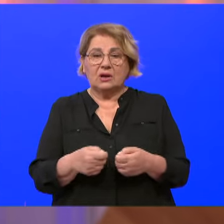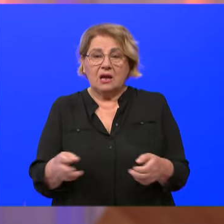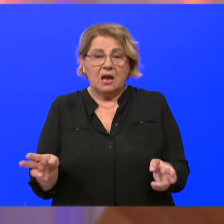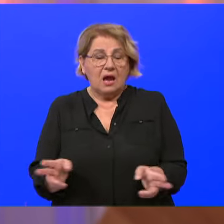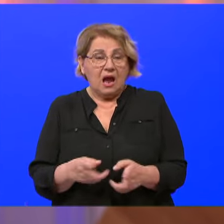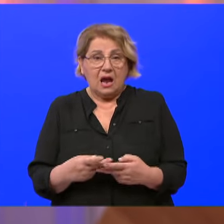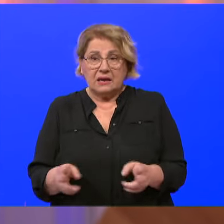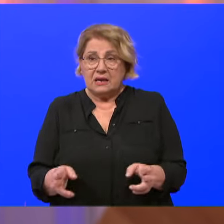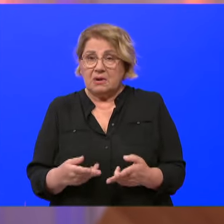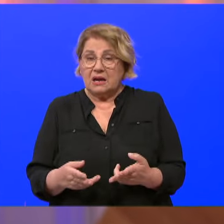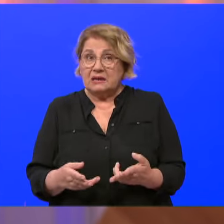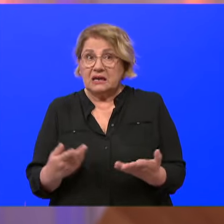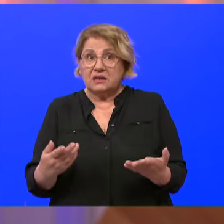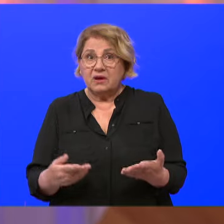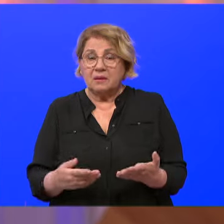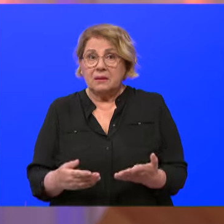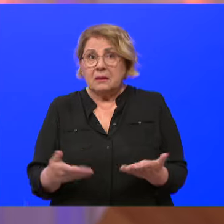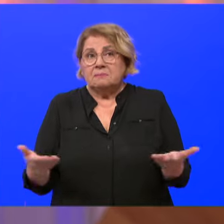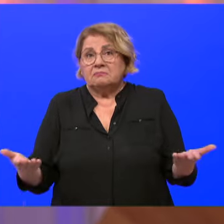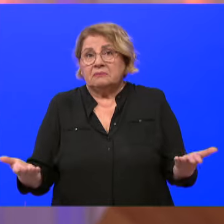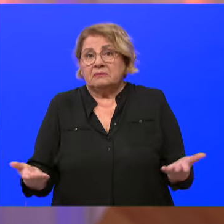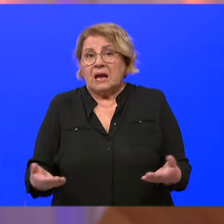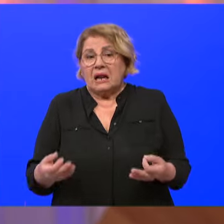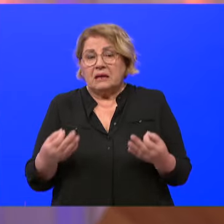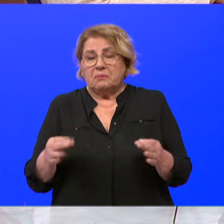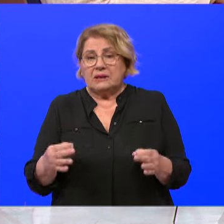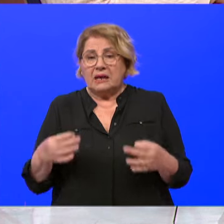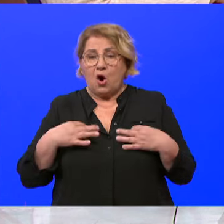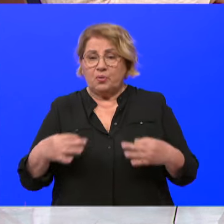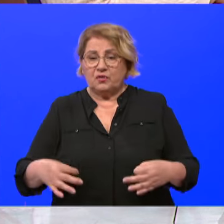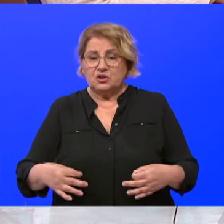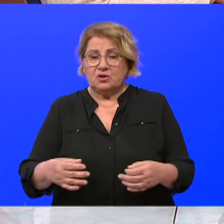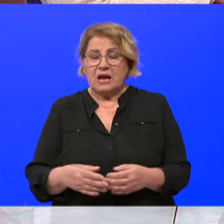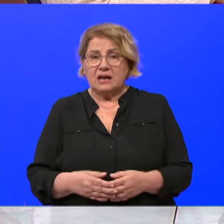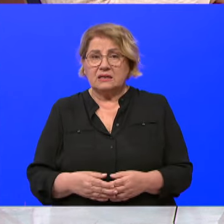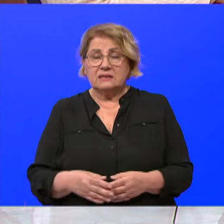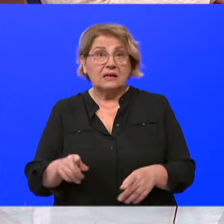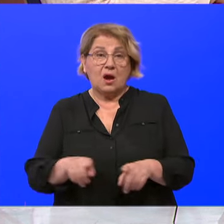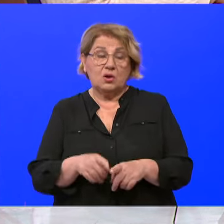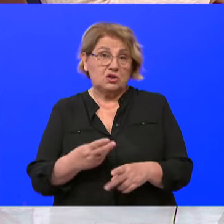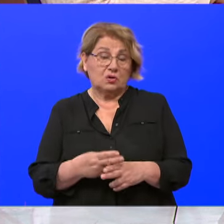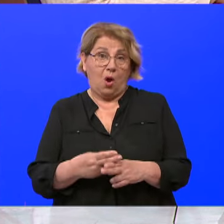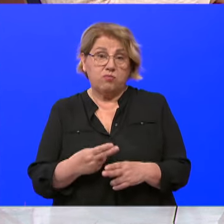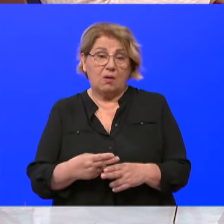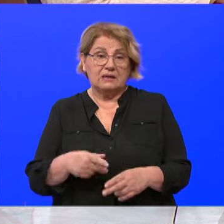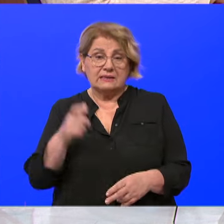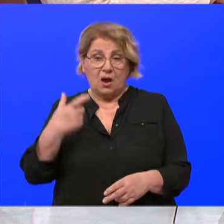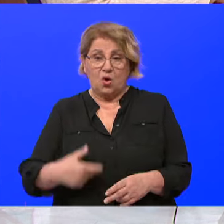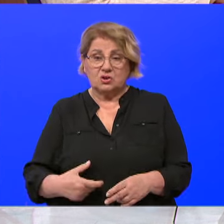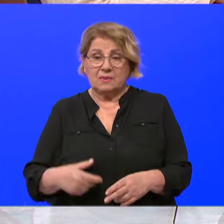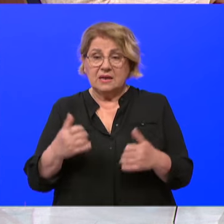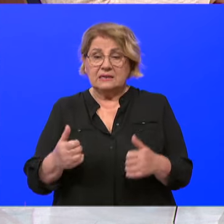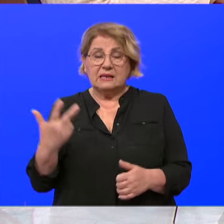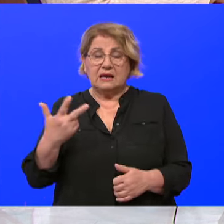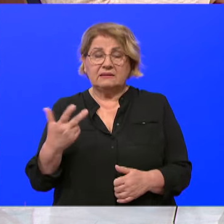nikakve, nisam imala benefite, ni kao profesionalac, ni kao oboljela. Sad sam tri